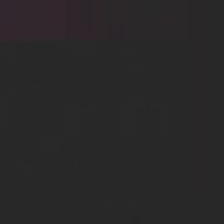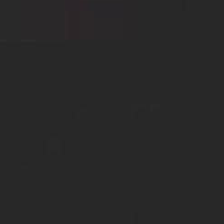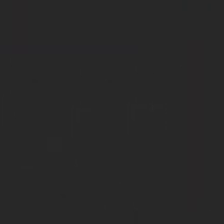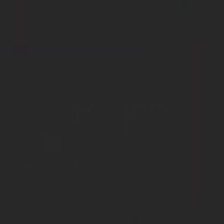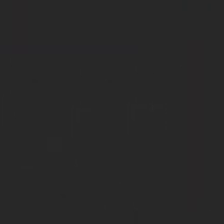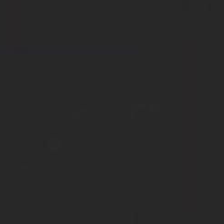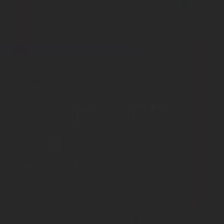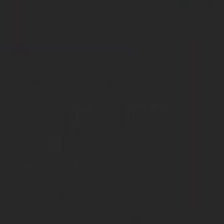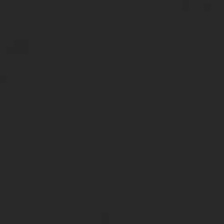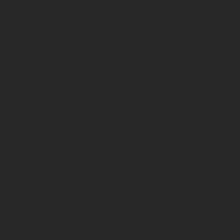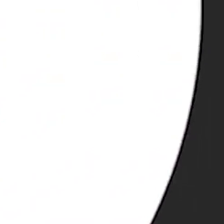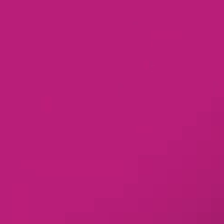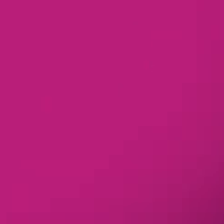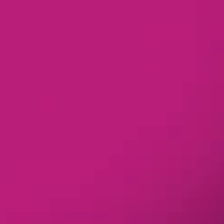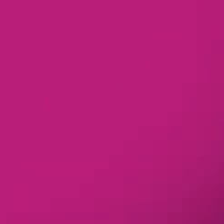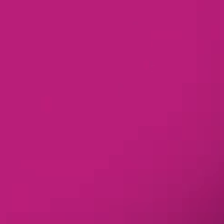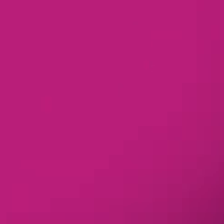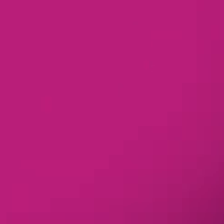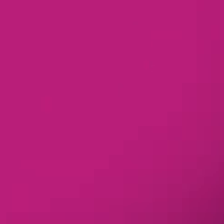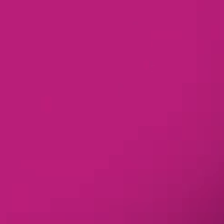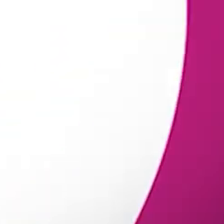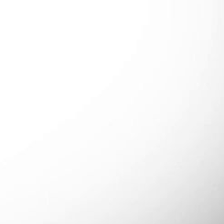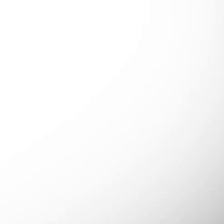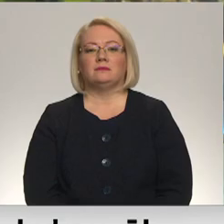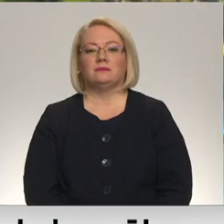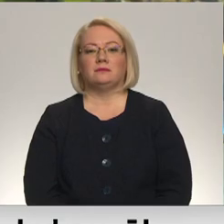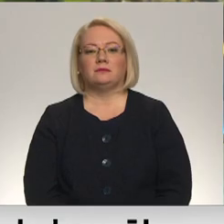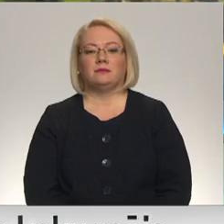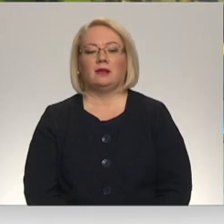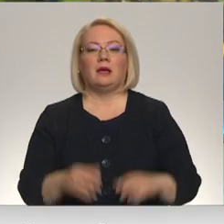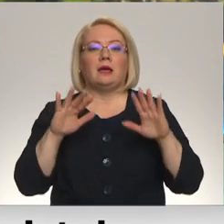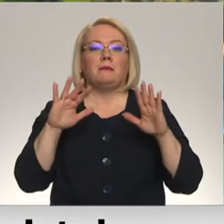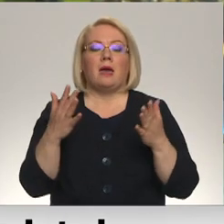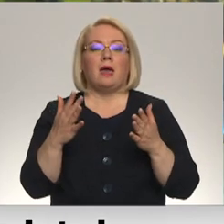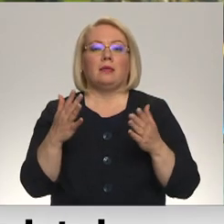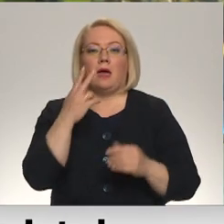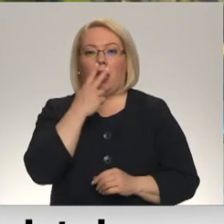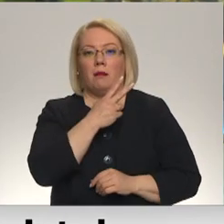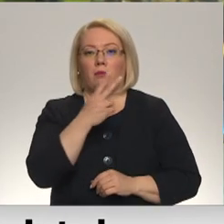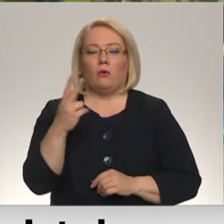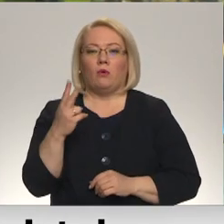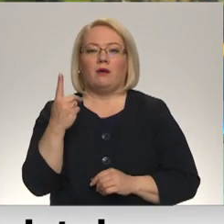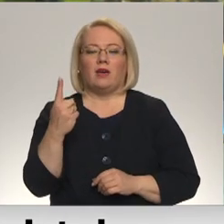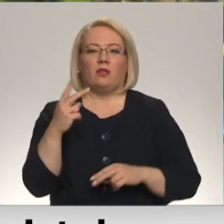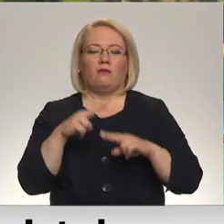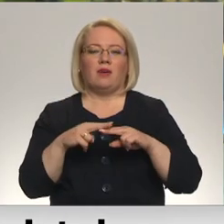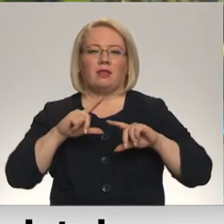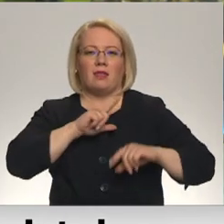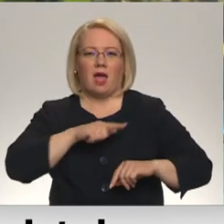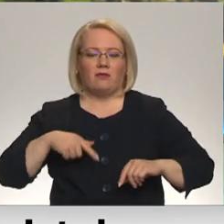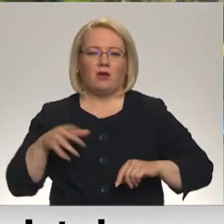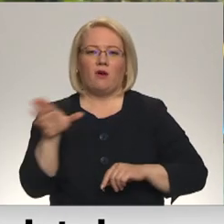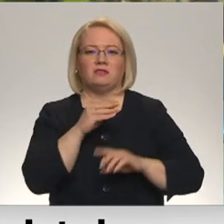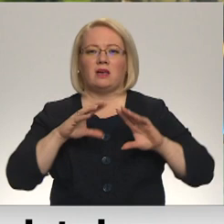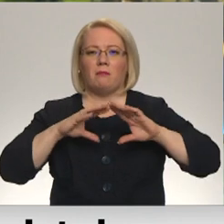Re, visi ēters ir te! Savukārt apkūpojot vienu vietu Latvijā un visā pasaulē